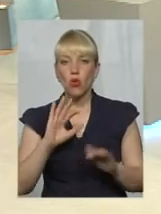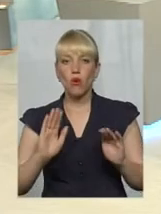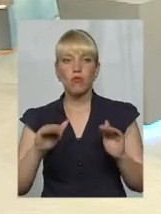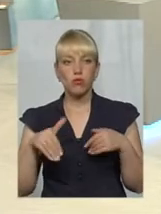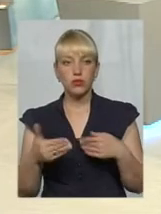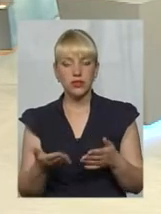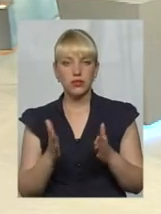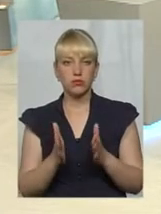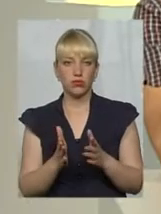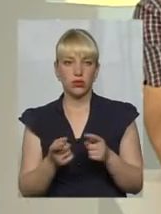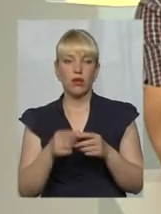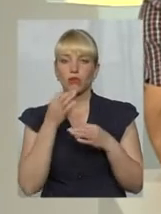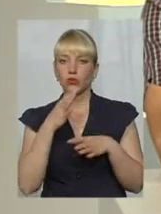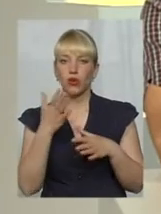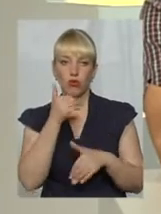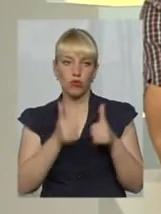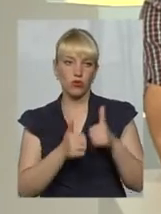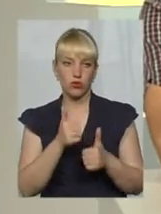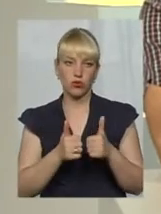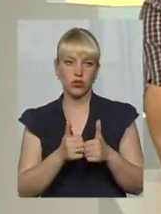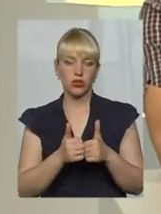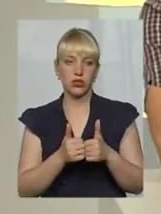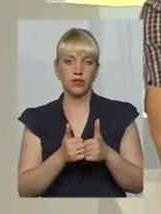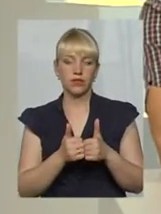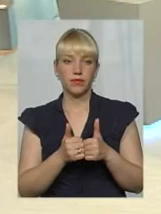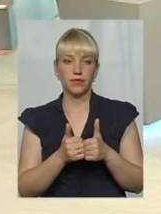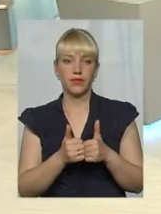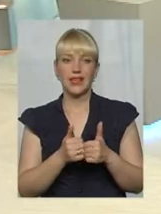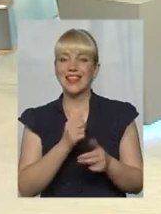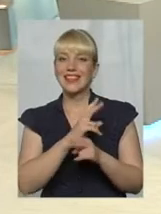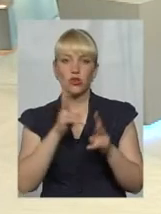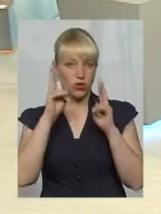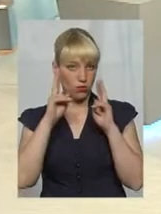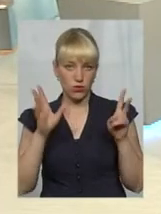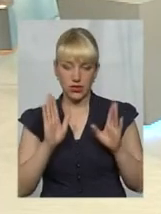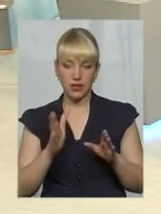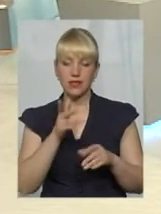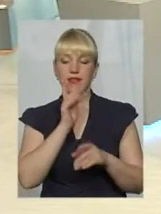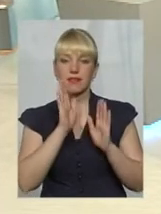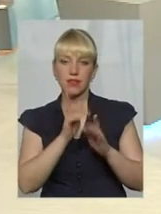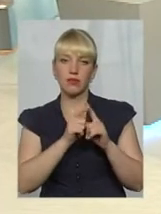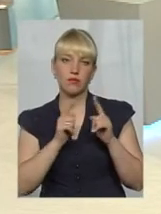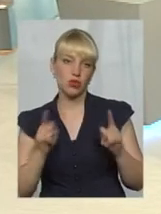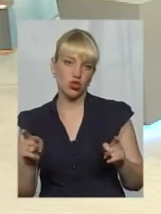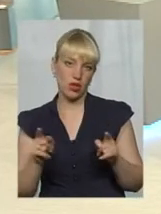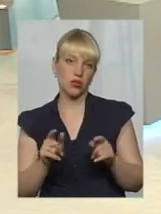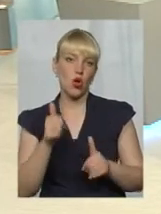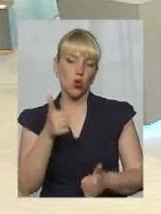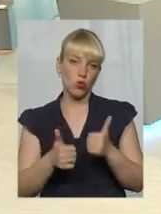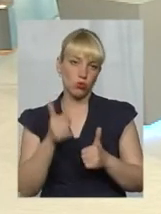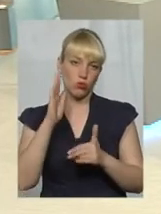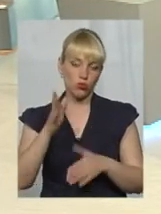так розумію, як на будь-якому конкурсі відкриватися, ніхто ціни не буде знати. Ніхто не буде знати ціни. Тобто, це лише під час конкурсу буде відома ціна. Так.